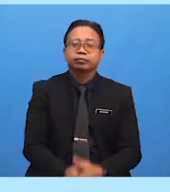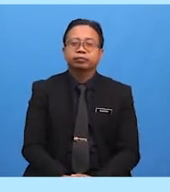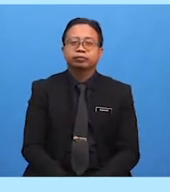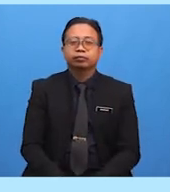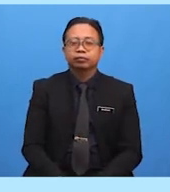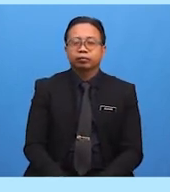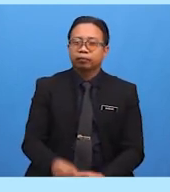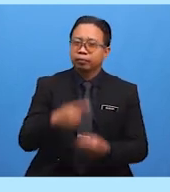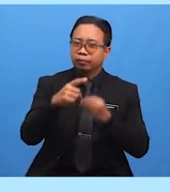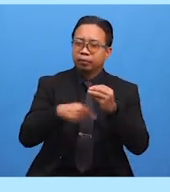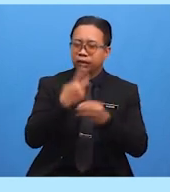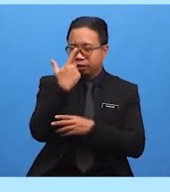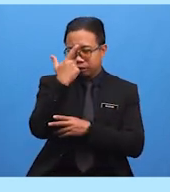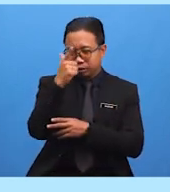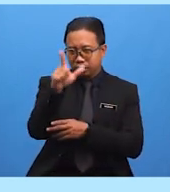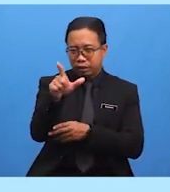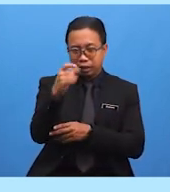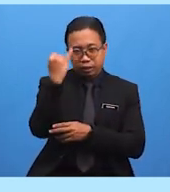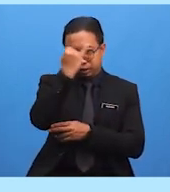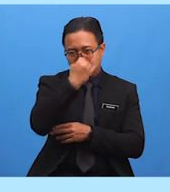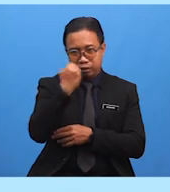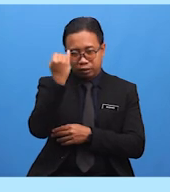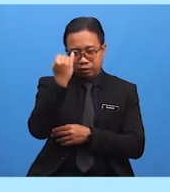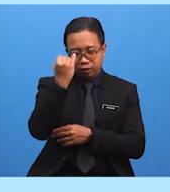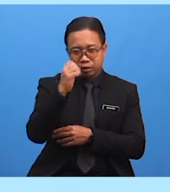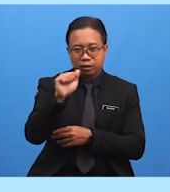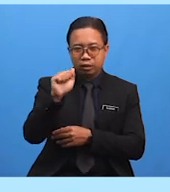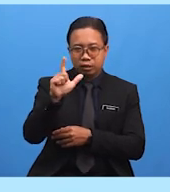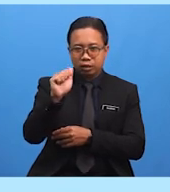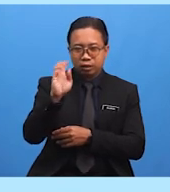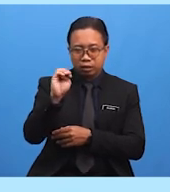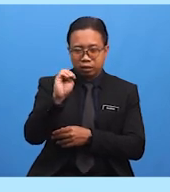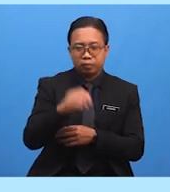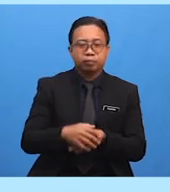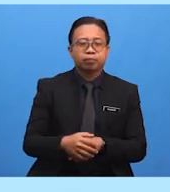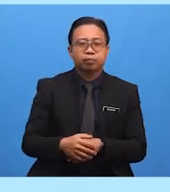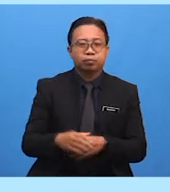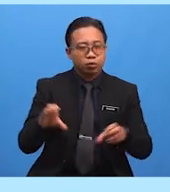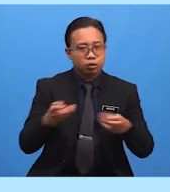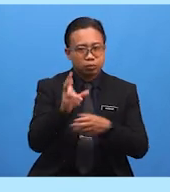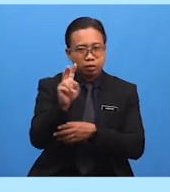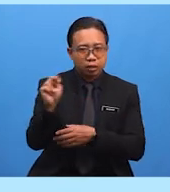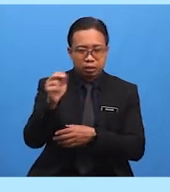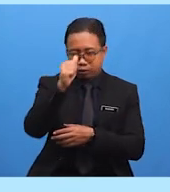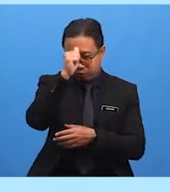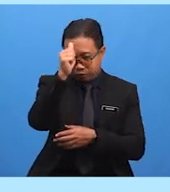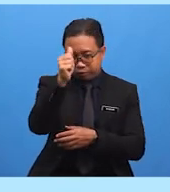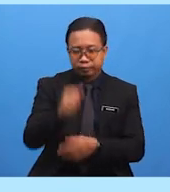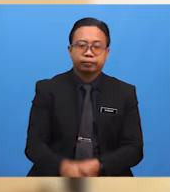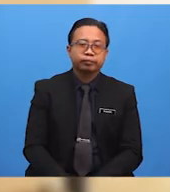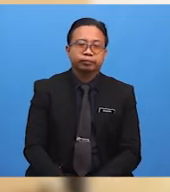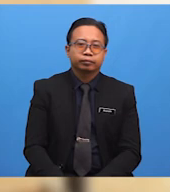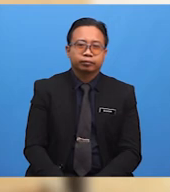Apabila Melihat Keindahan Alam Ciptaan Allah Semasa Rehlah